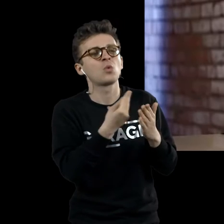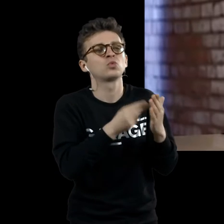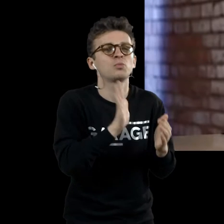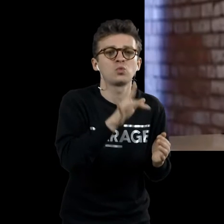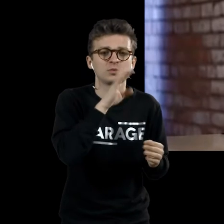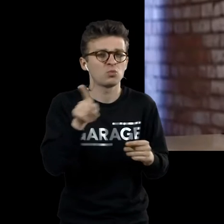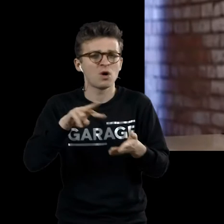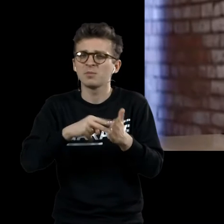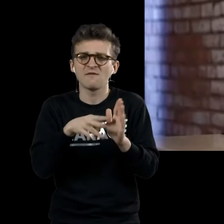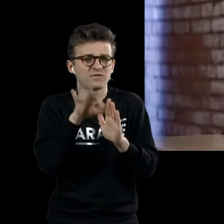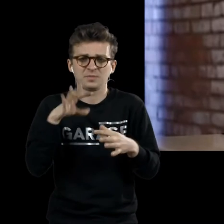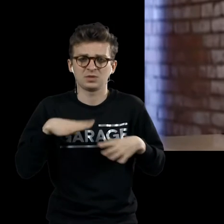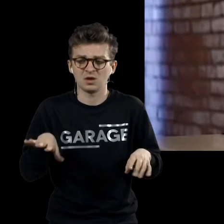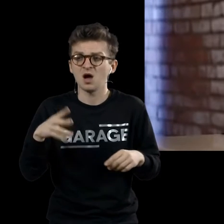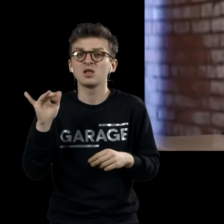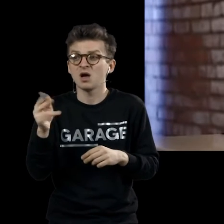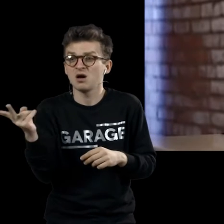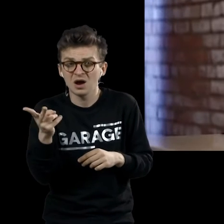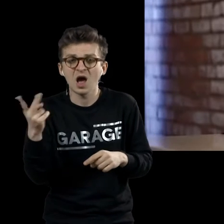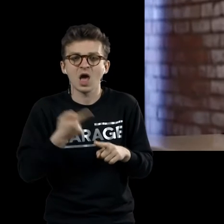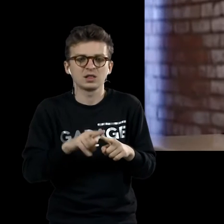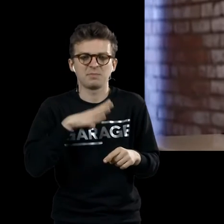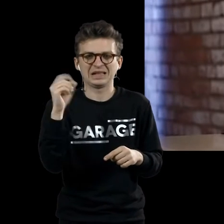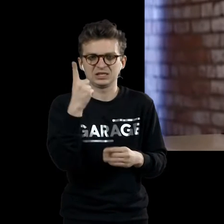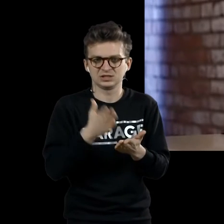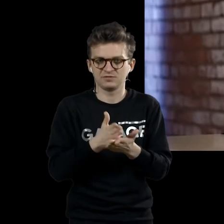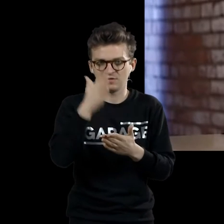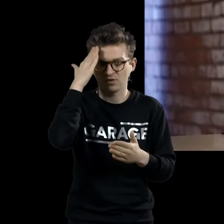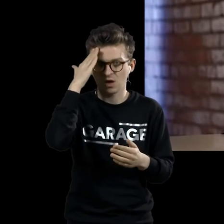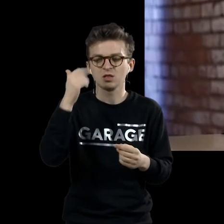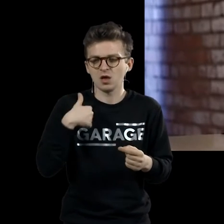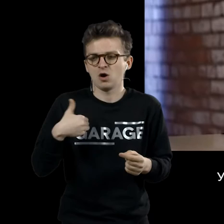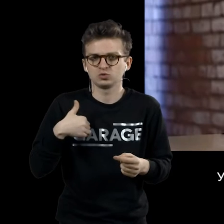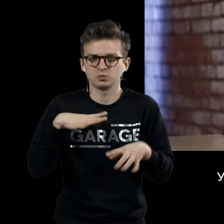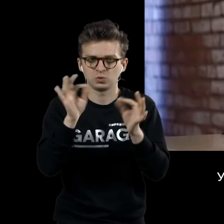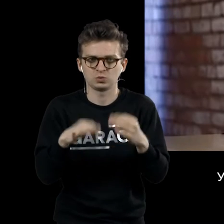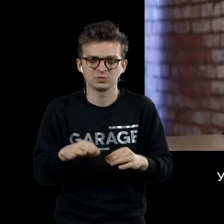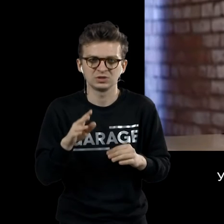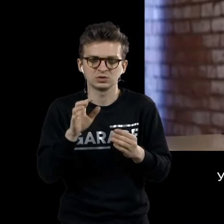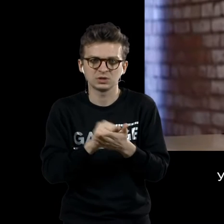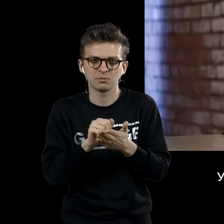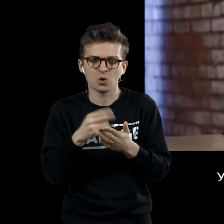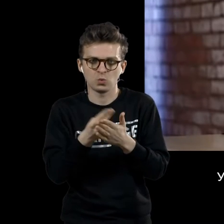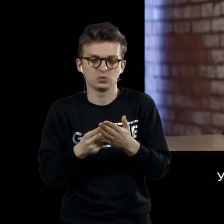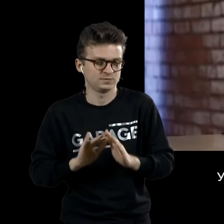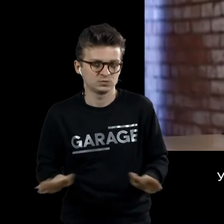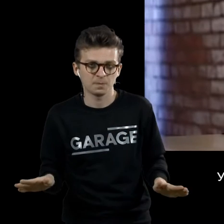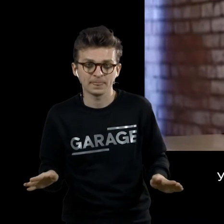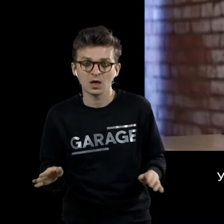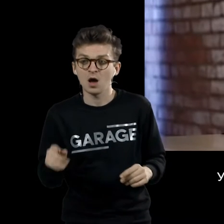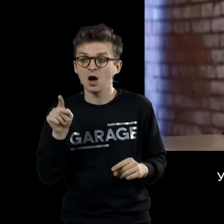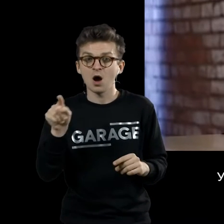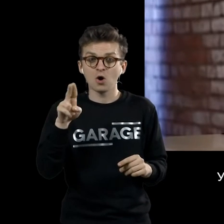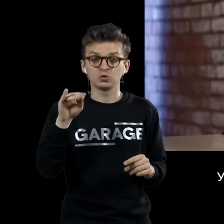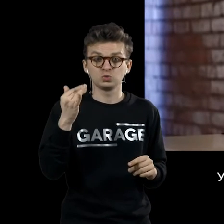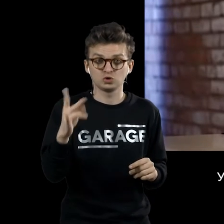стали, для обоих из них это был единственный вариант, другие не рассматривались. Притом, у Дюшана